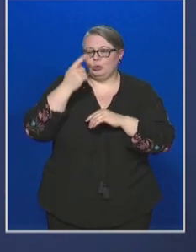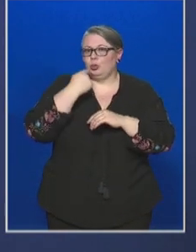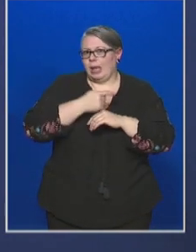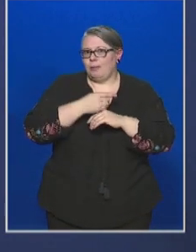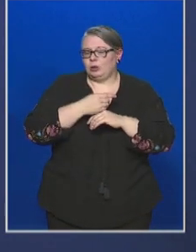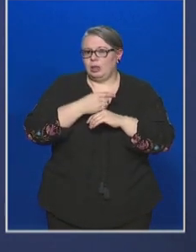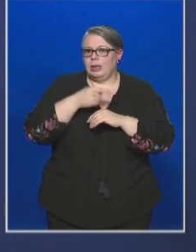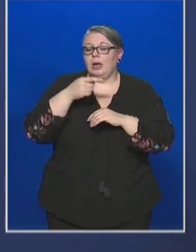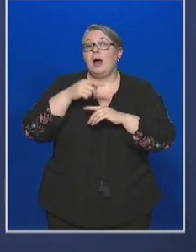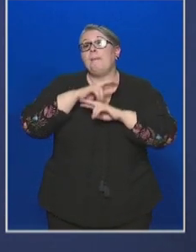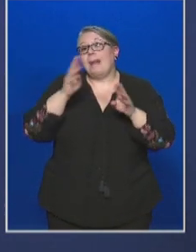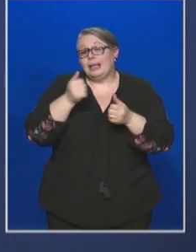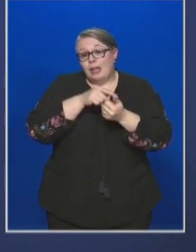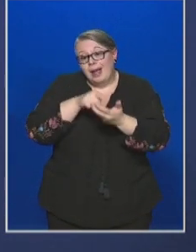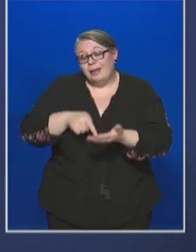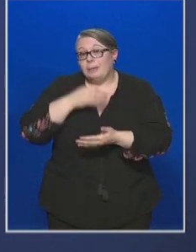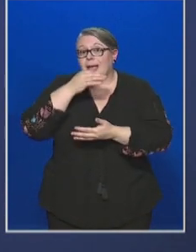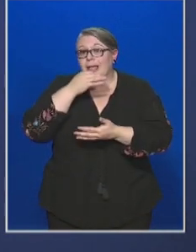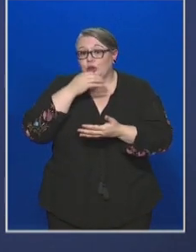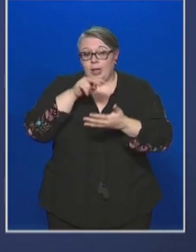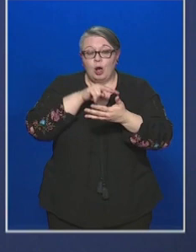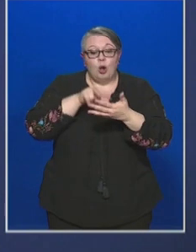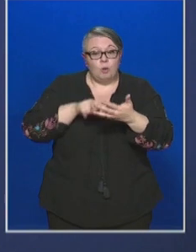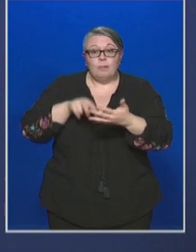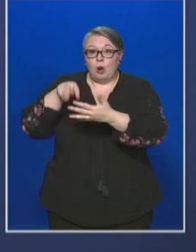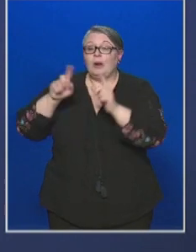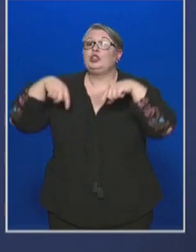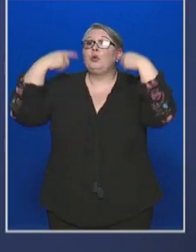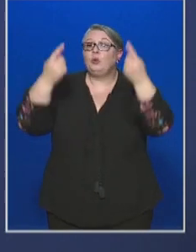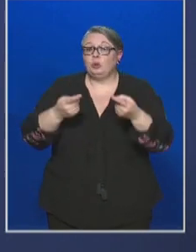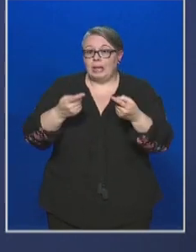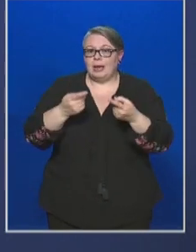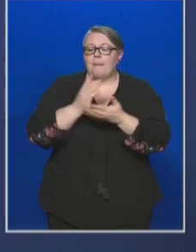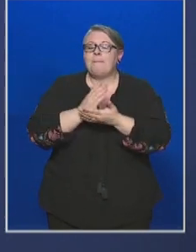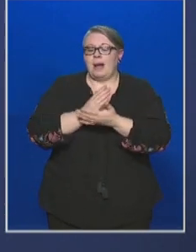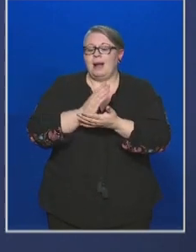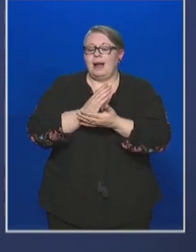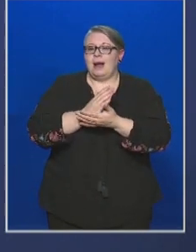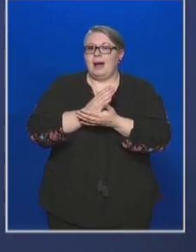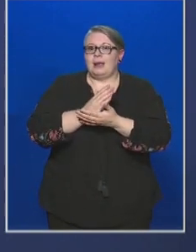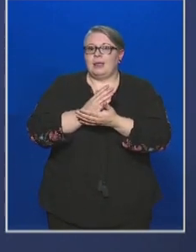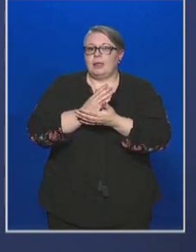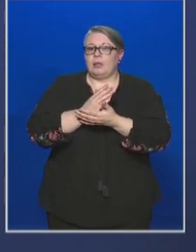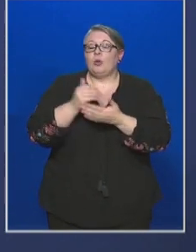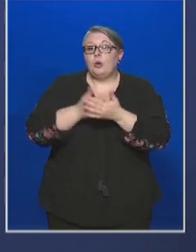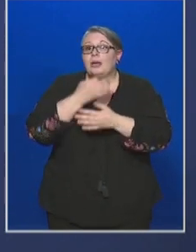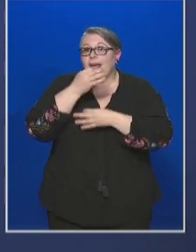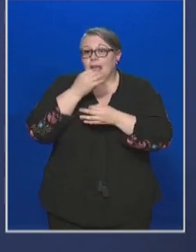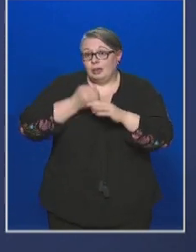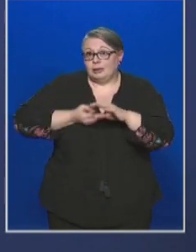kérdések a dokumentáció áttekintése után alapvetően képződnek,